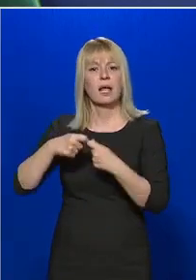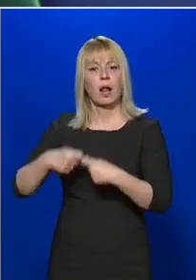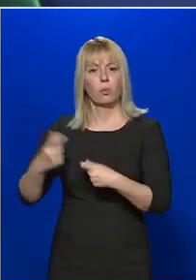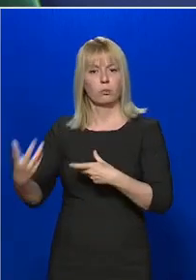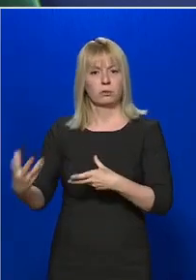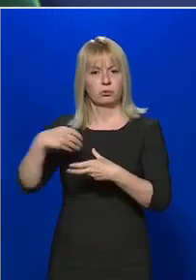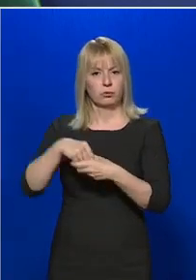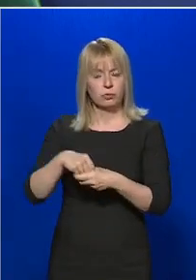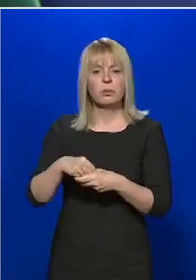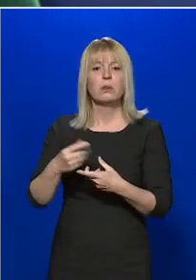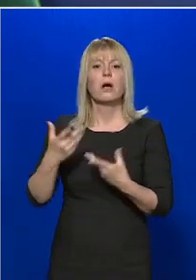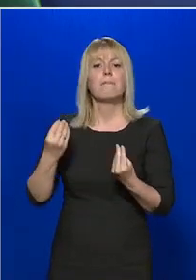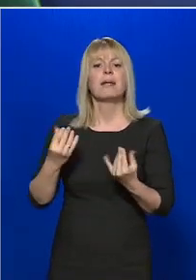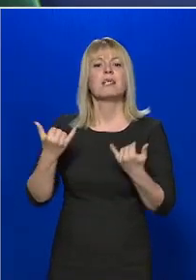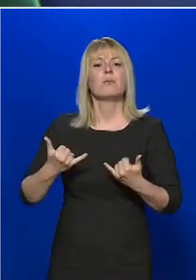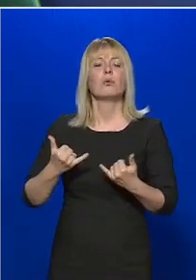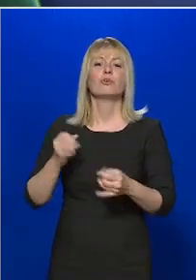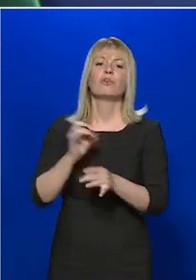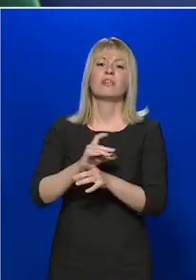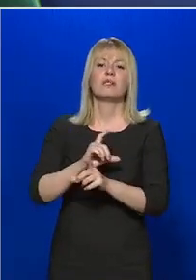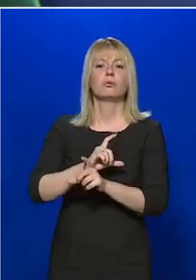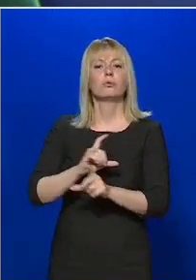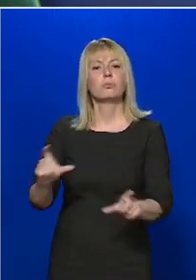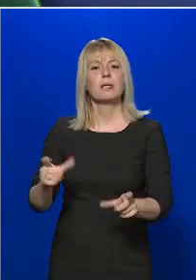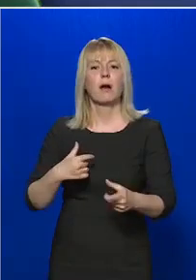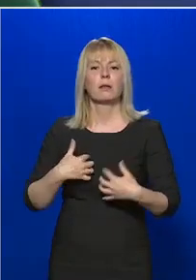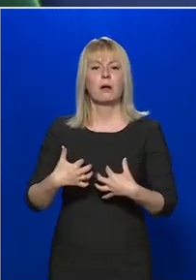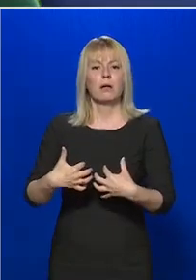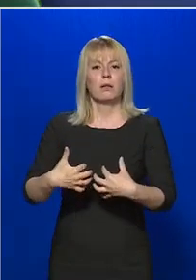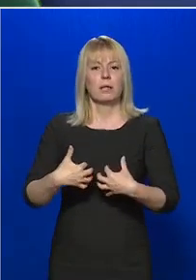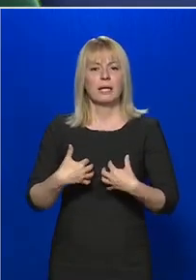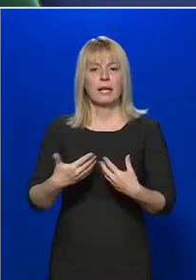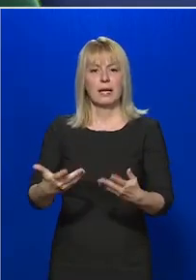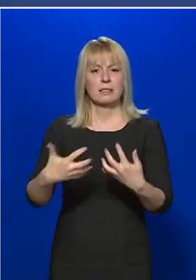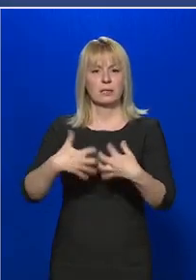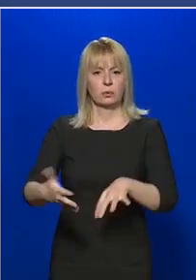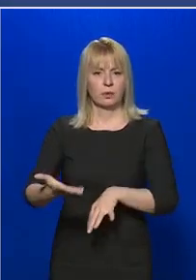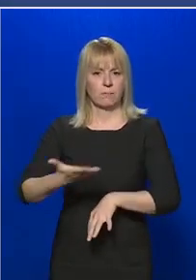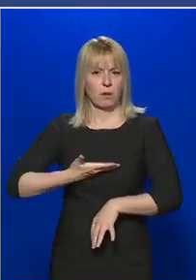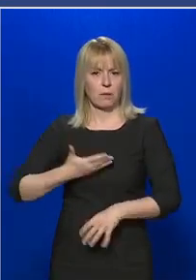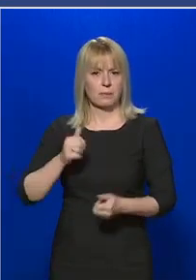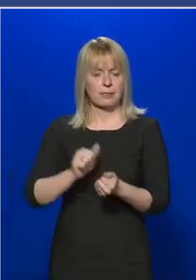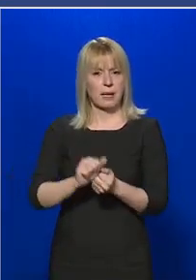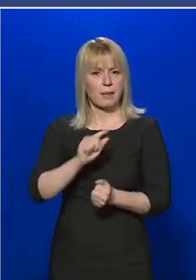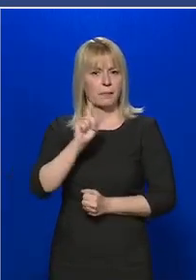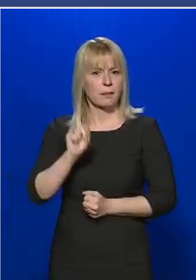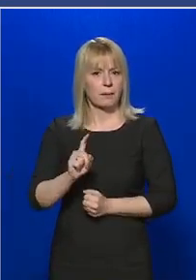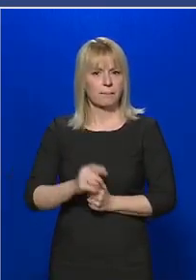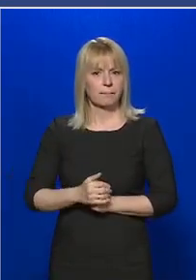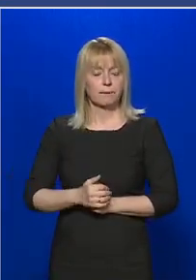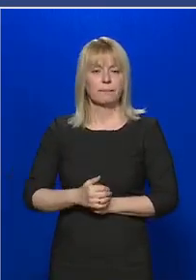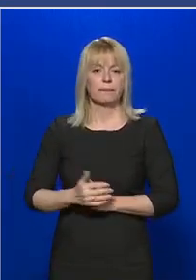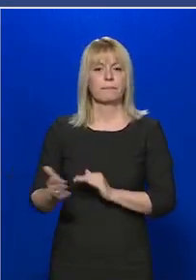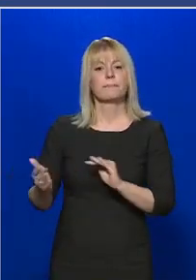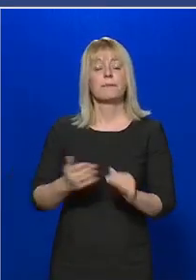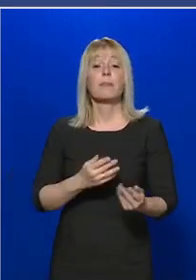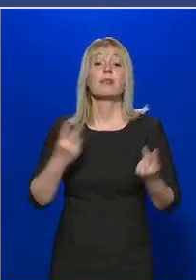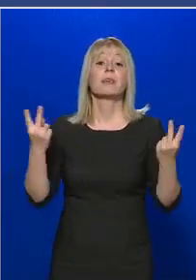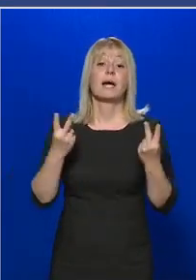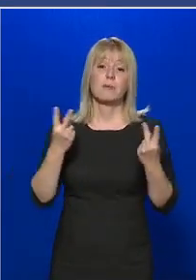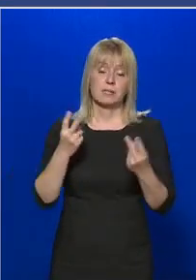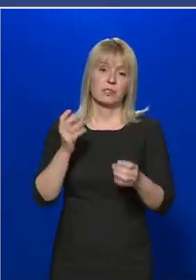is csatlakozott, mennyi most a vírus miatt lélegeztetett betegek száma? Természetesen a járvány maga